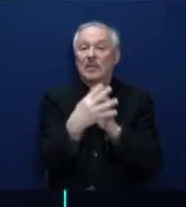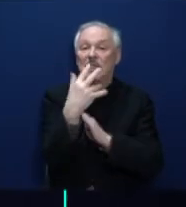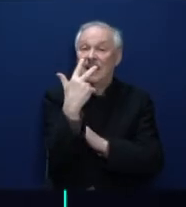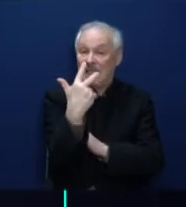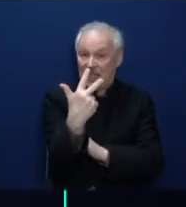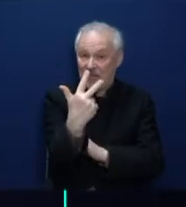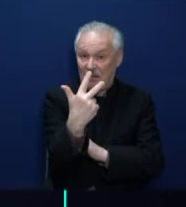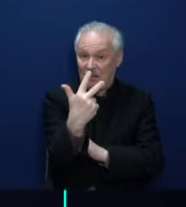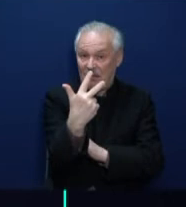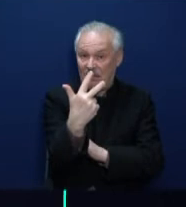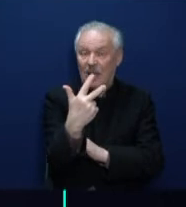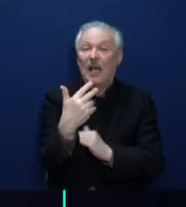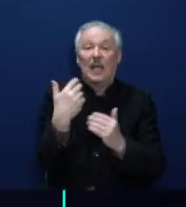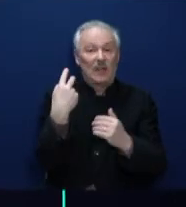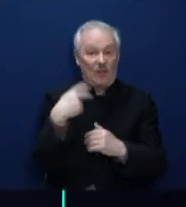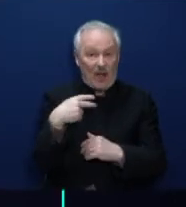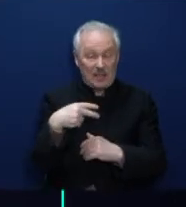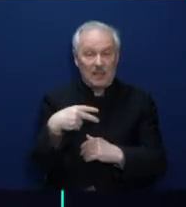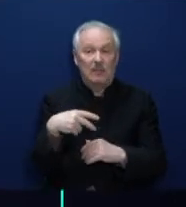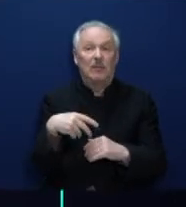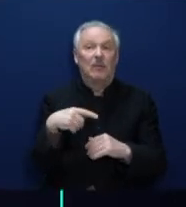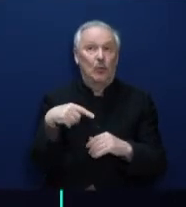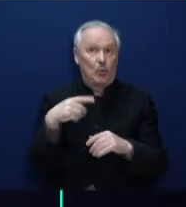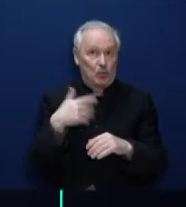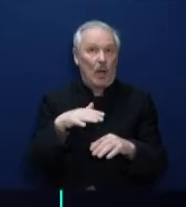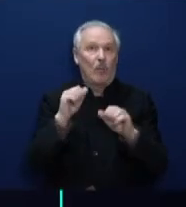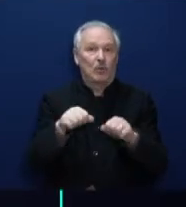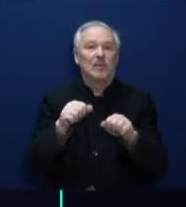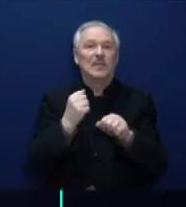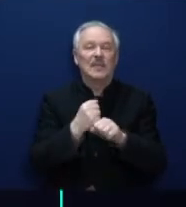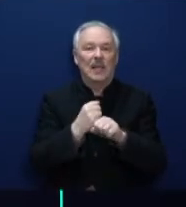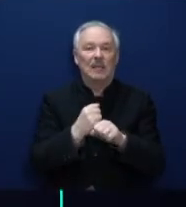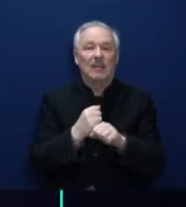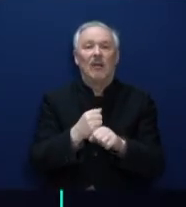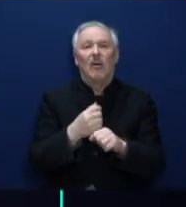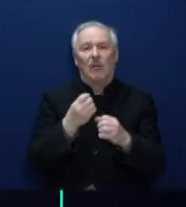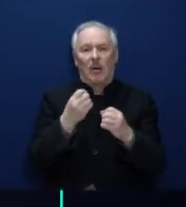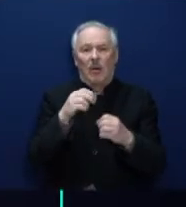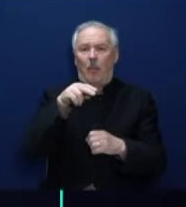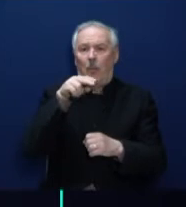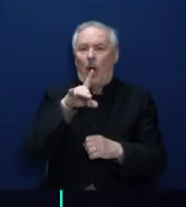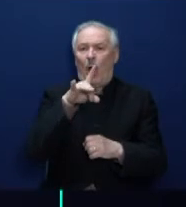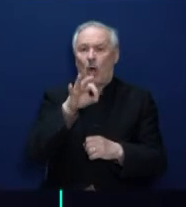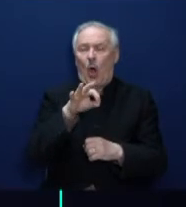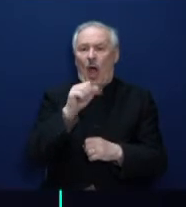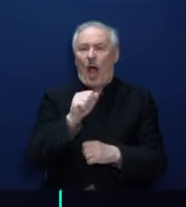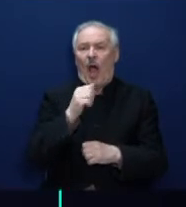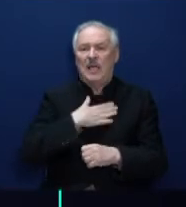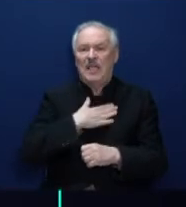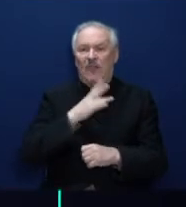Уже 20 мы смогли сделать проактивными, когда, соответственно, средства